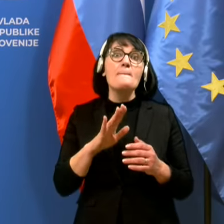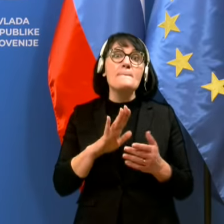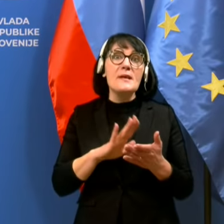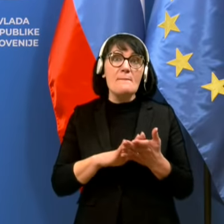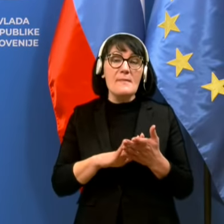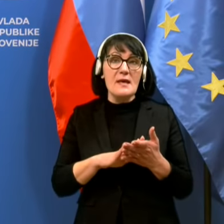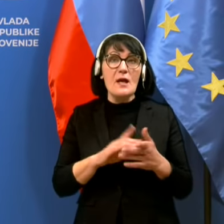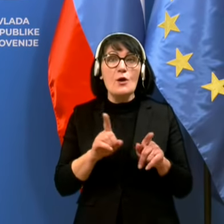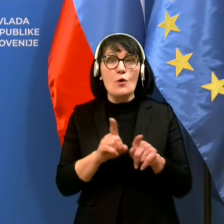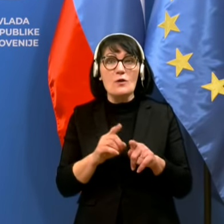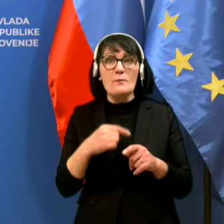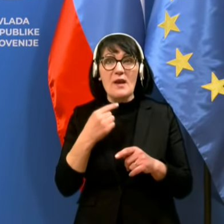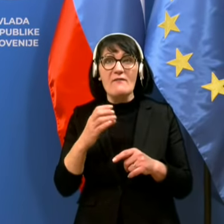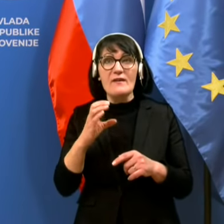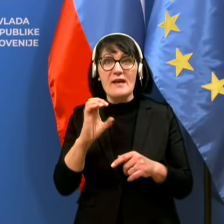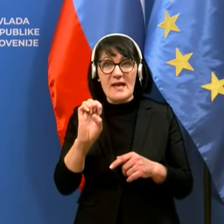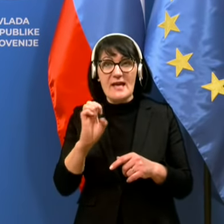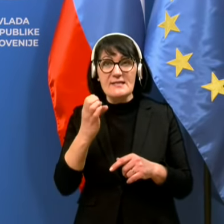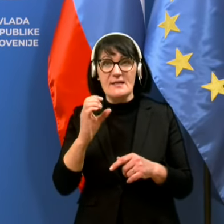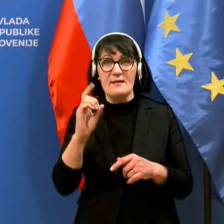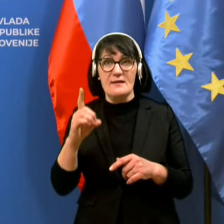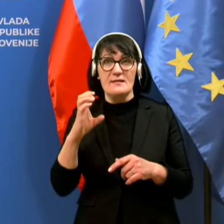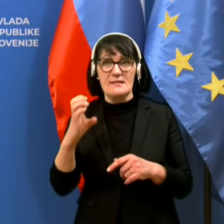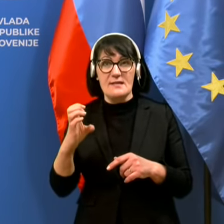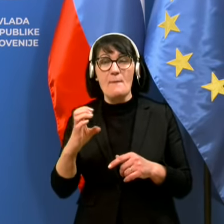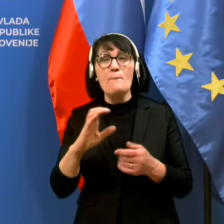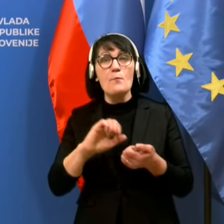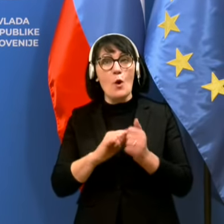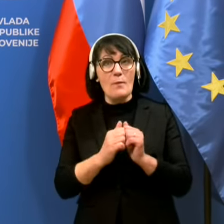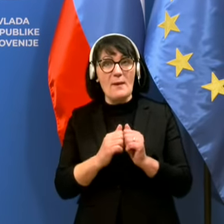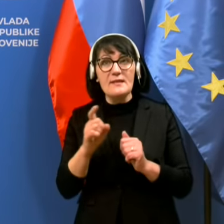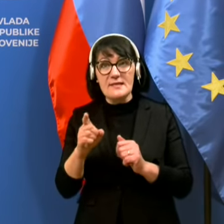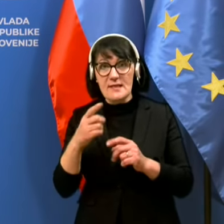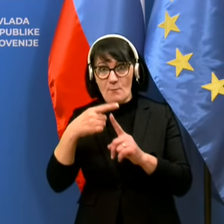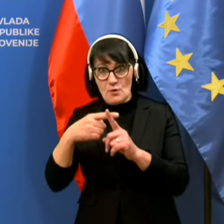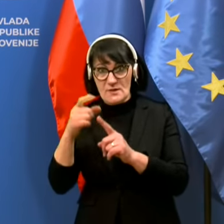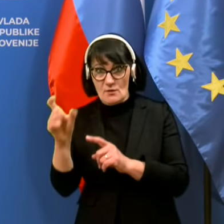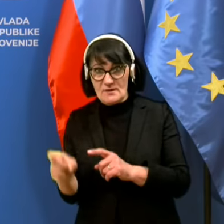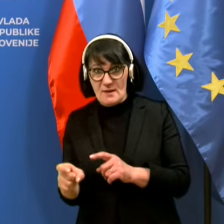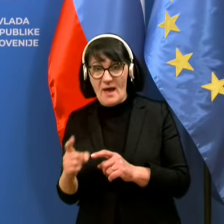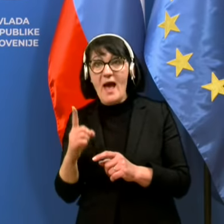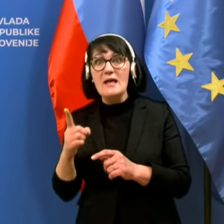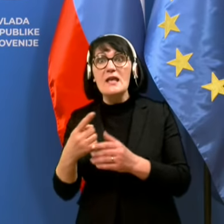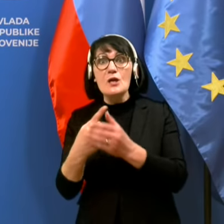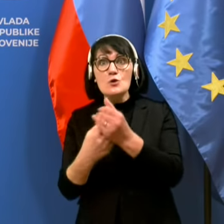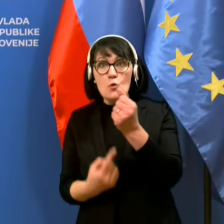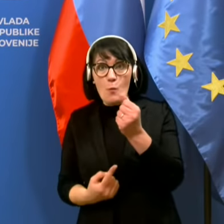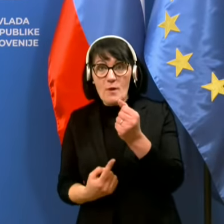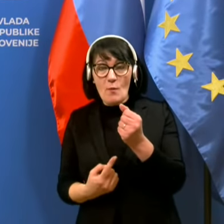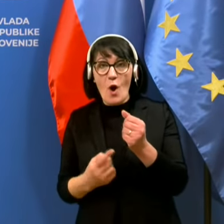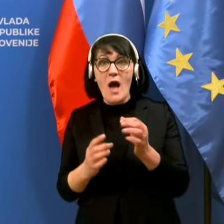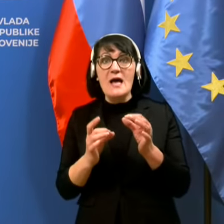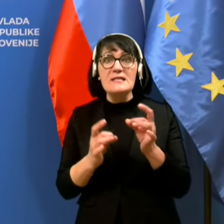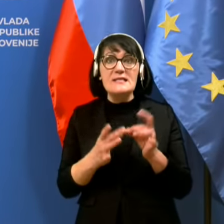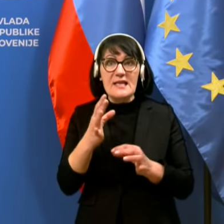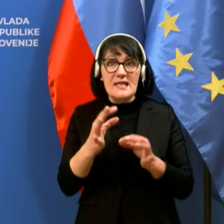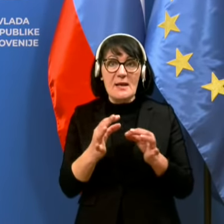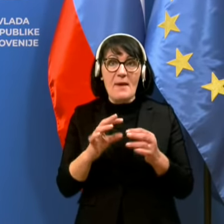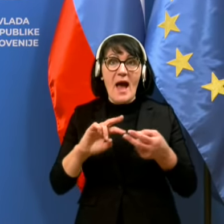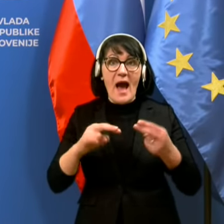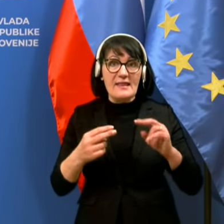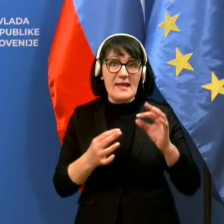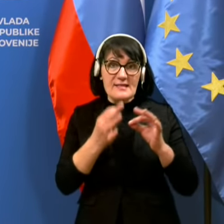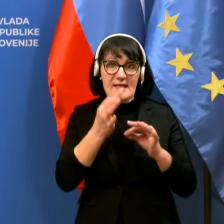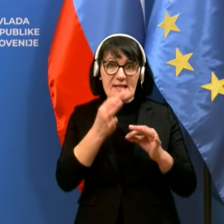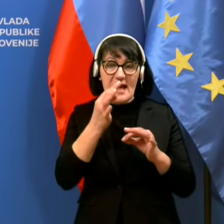resnici, kar pravi ECDC, je, da je problem tiste pozitivne osebe, ki jih vsejno izgubimo z hitrim antigenskim testirem. To